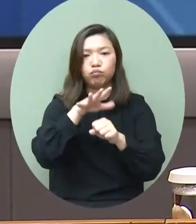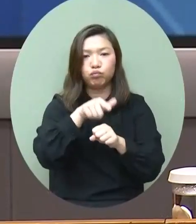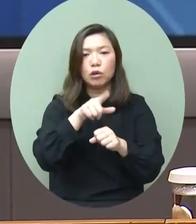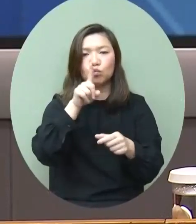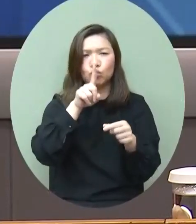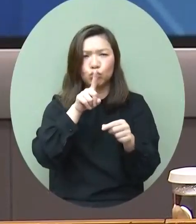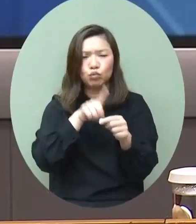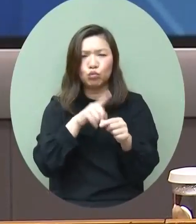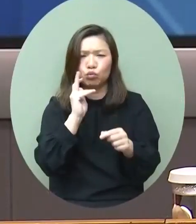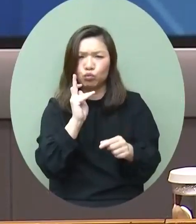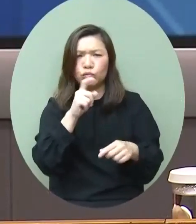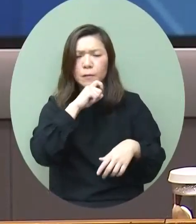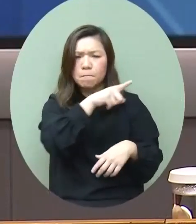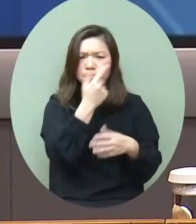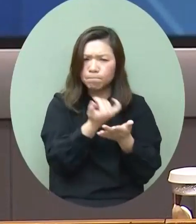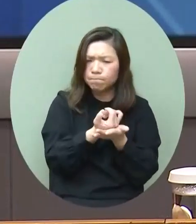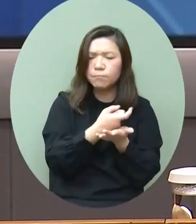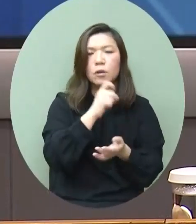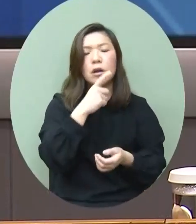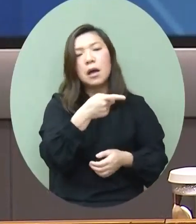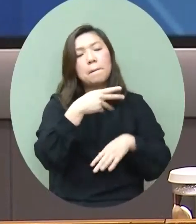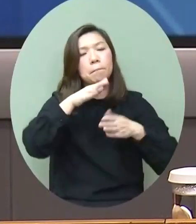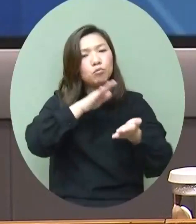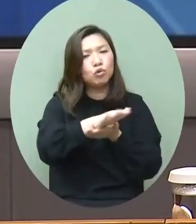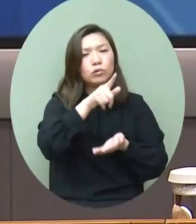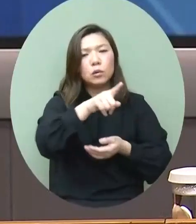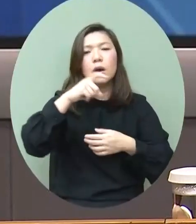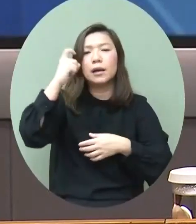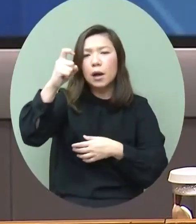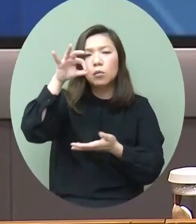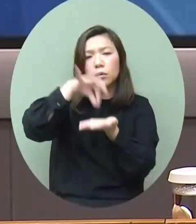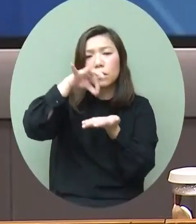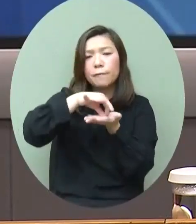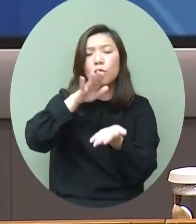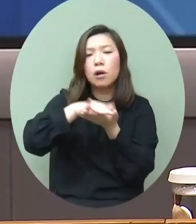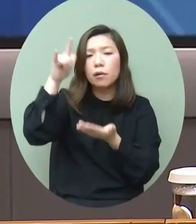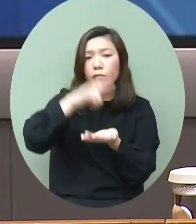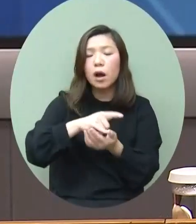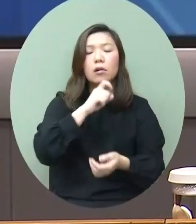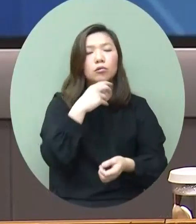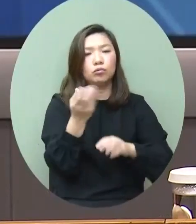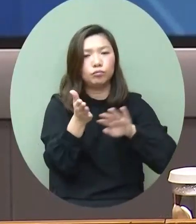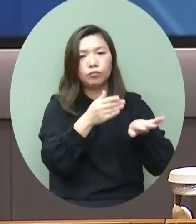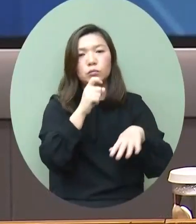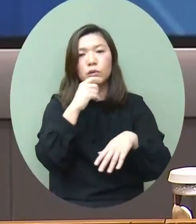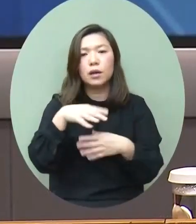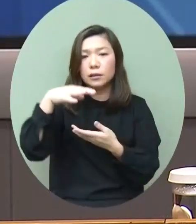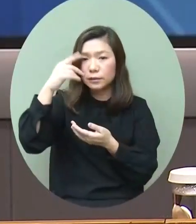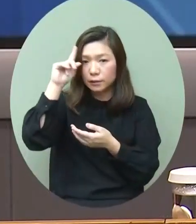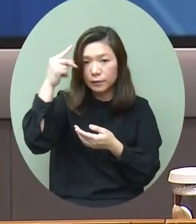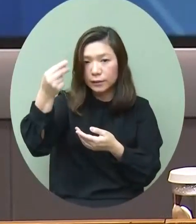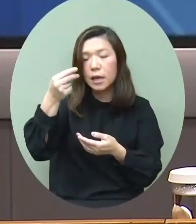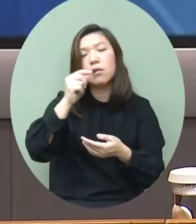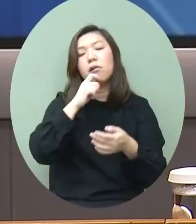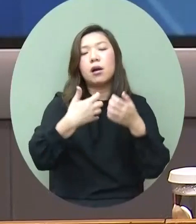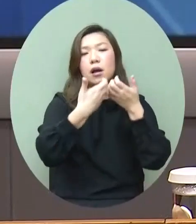中期檢視當中是多項措施包括取消那個國家的禁飛令和抵港人士在隔離七天和進